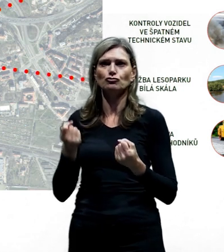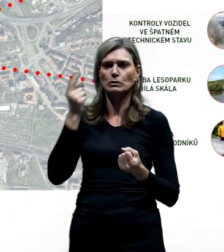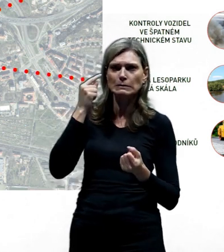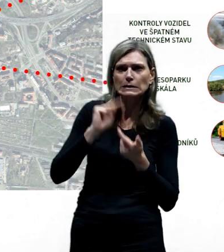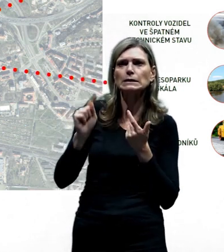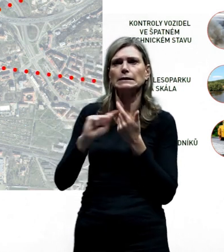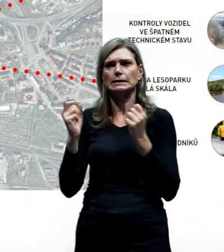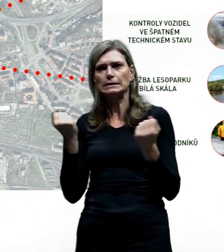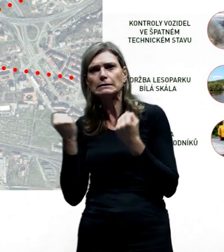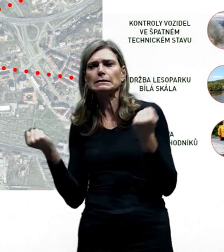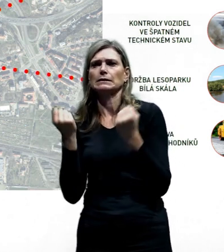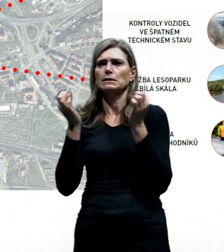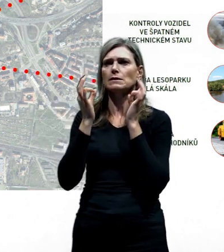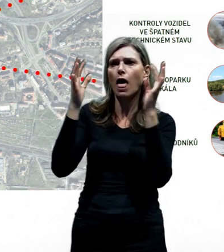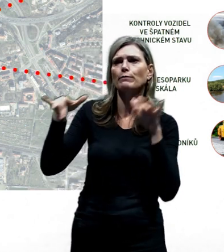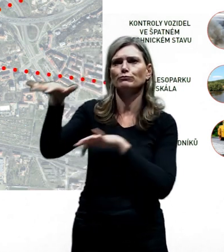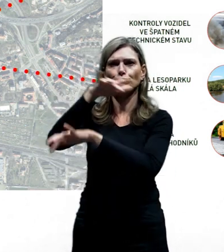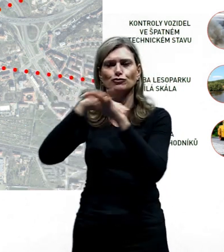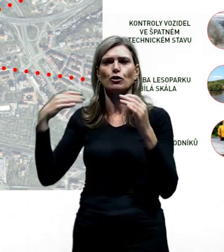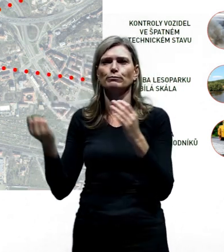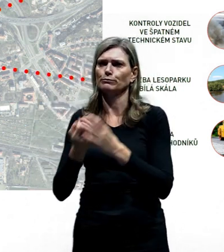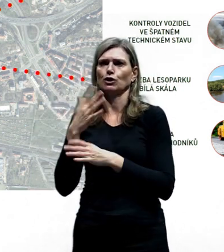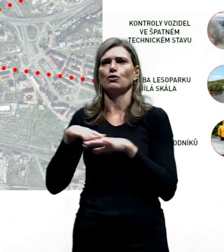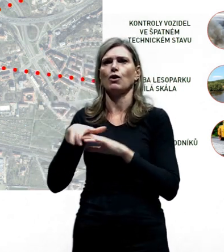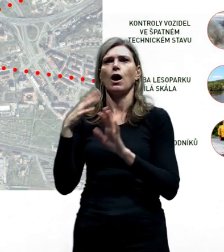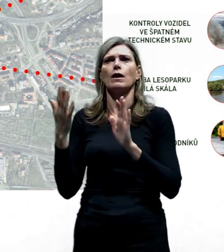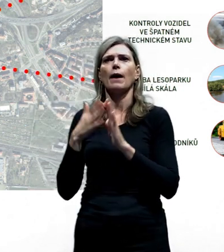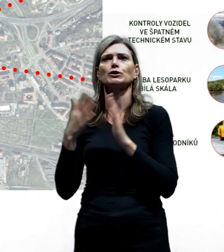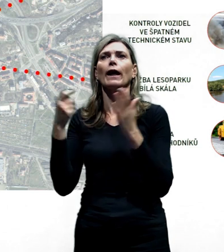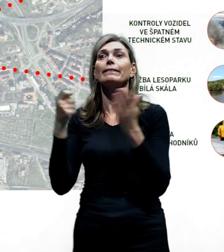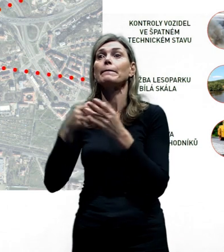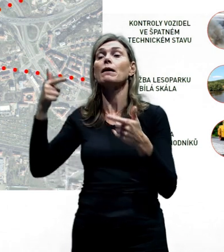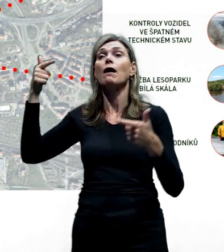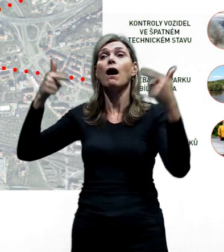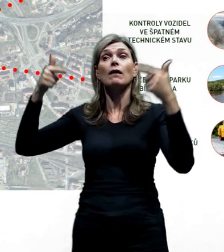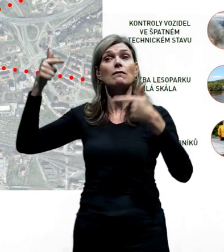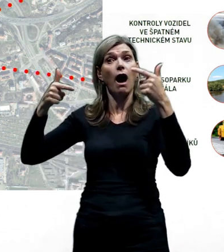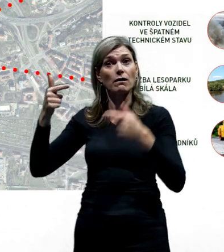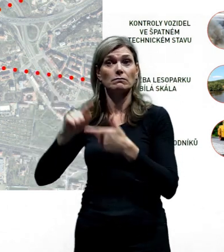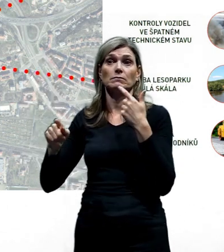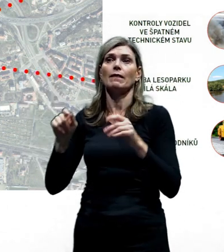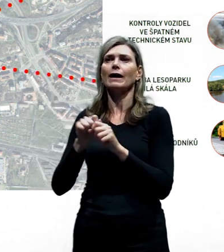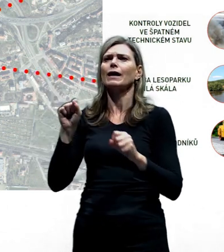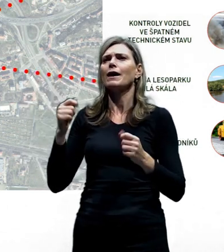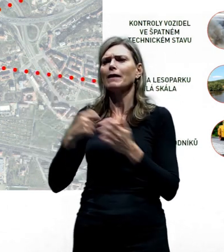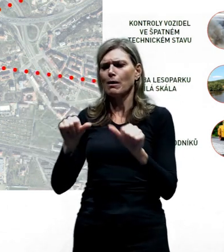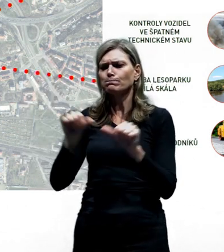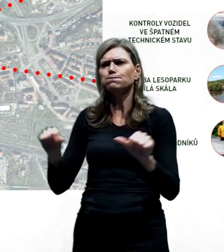nějakým způsobem vylepšovat to prostředí, ať už je to radarové měření rychlosti, retardéry,